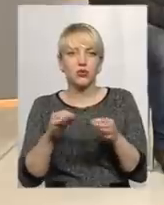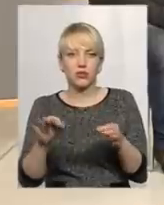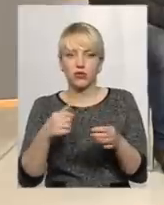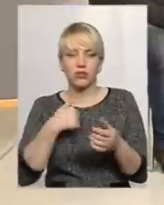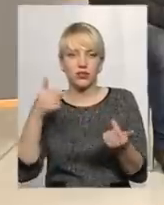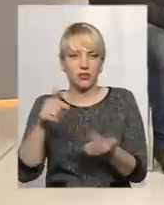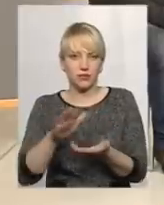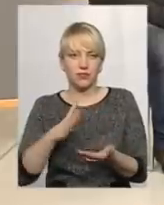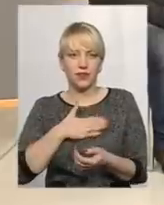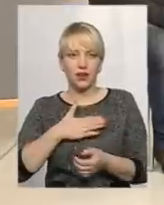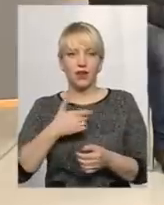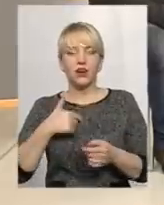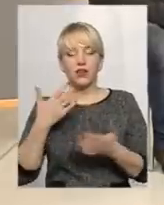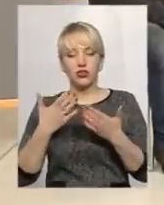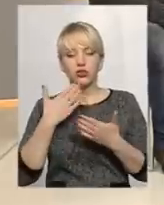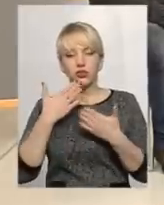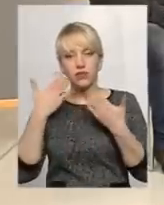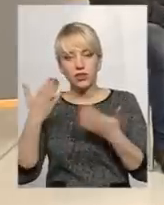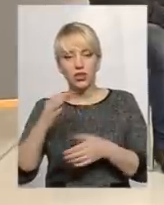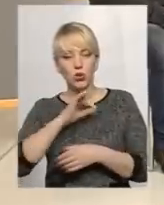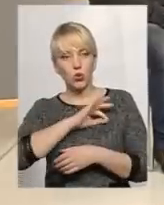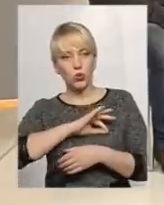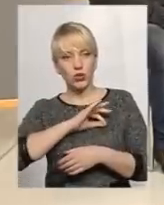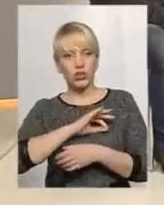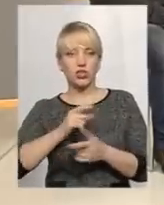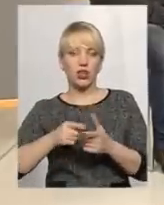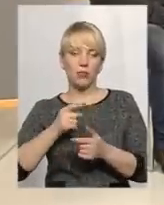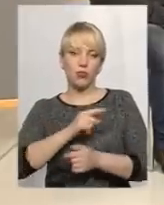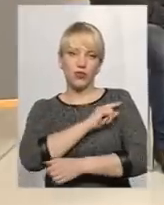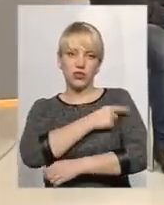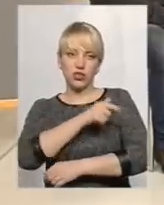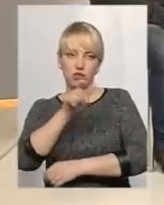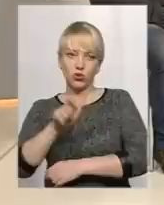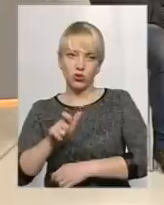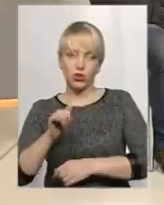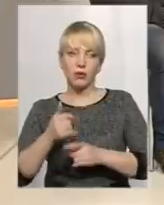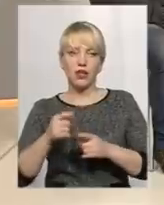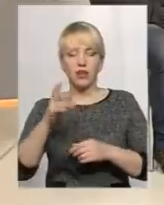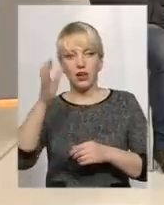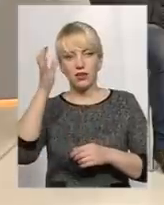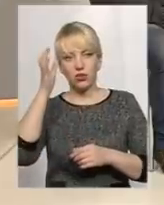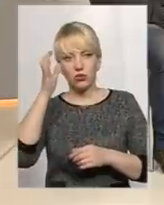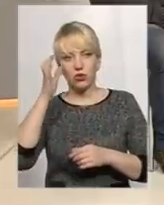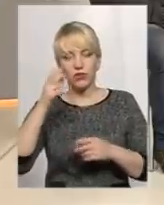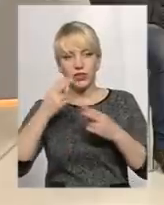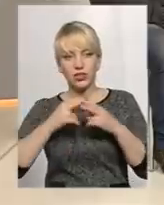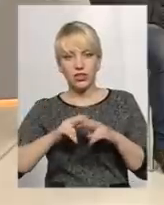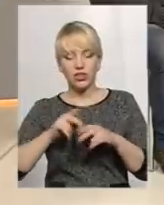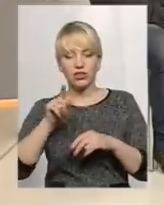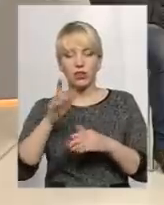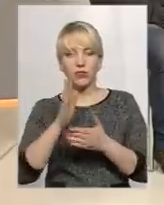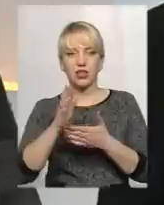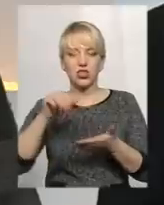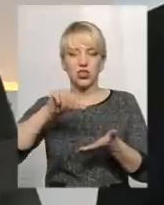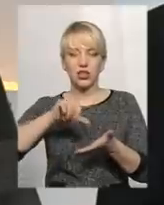законодавству, якщо звернулася юридична особа, фізична, звернулася на Науково-технічну раду Там є член